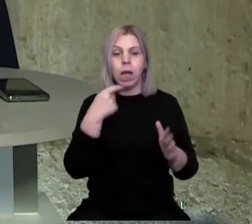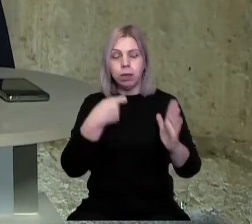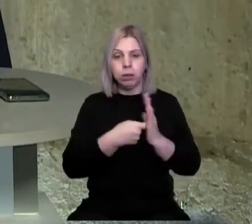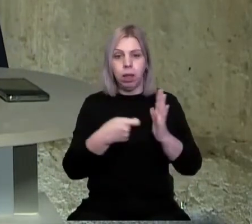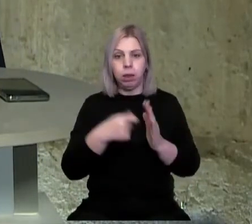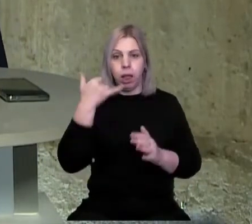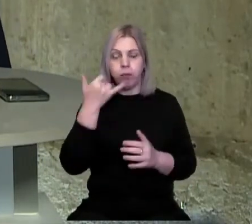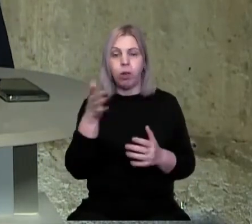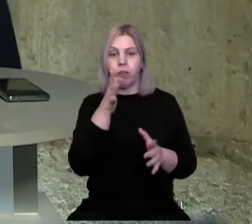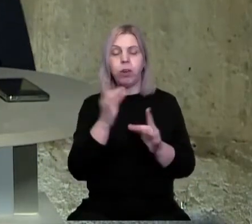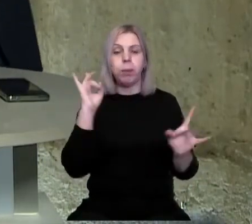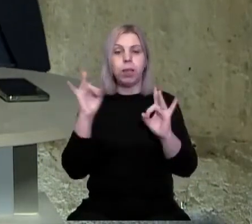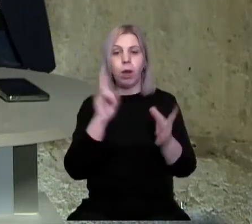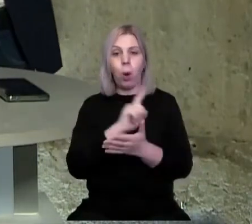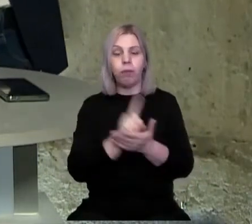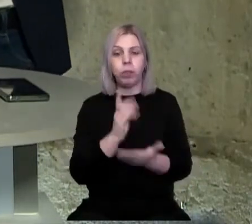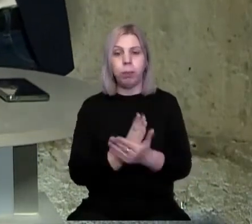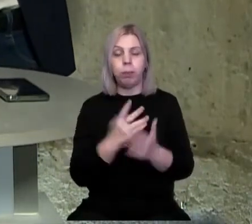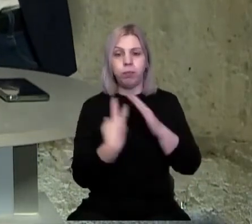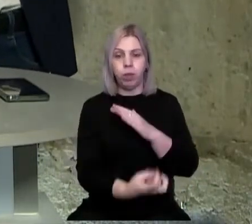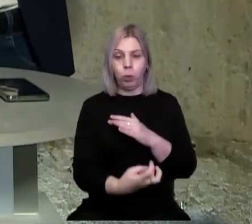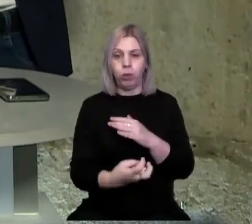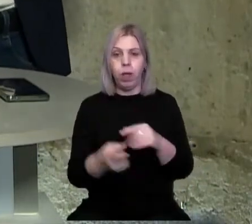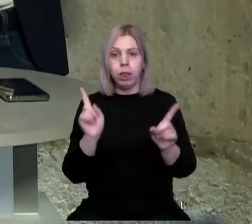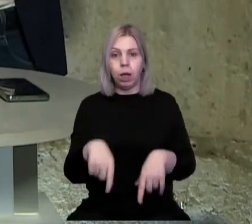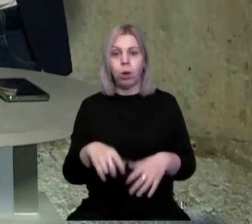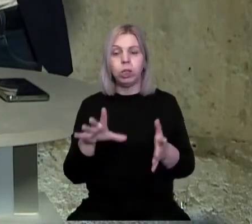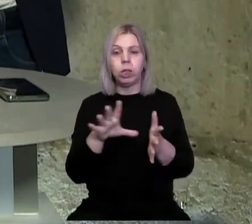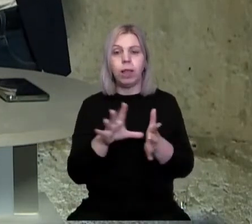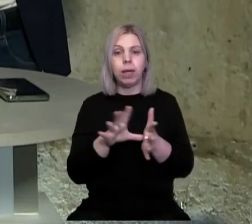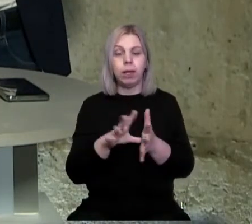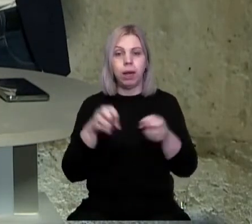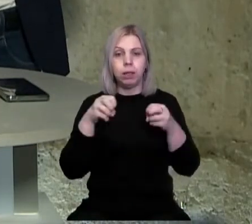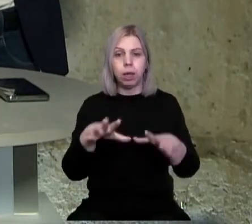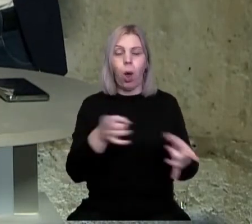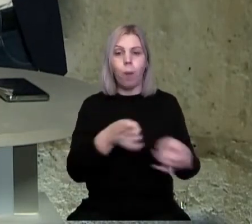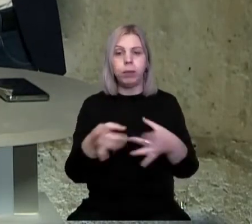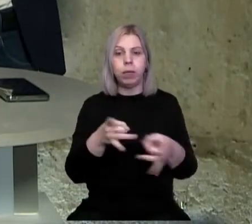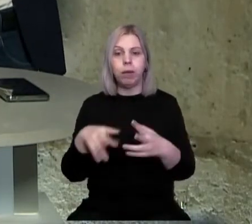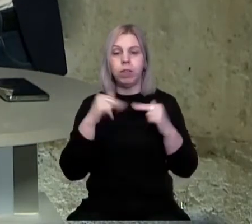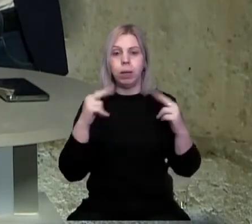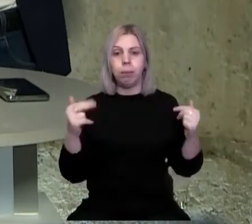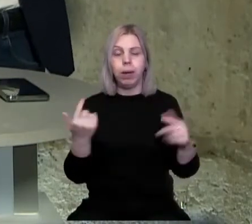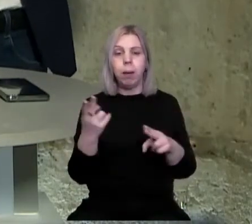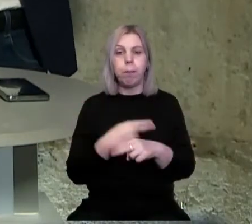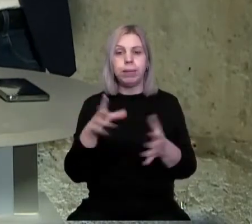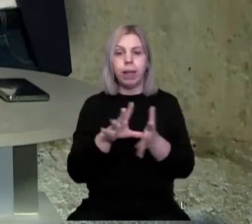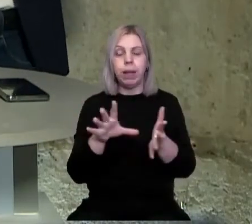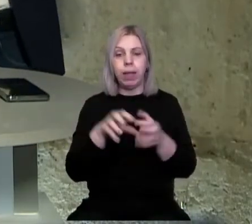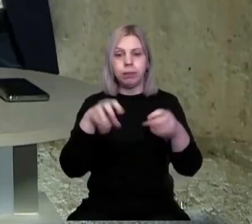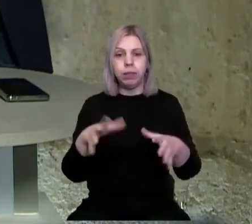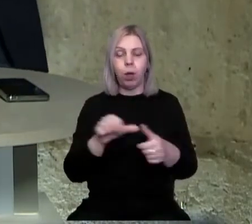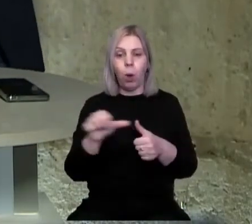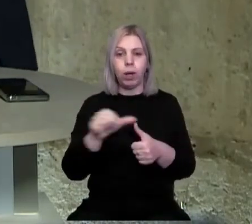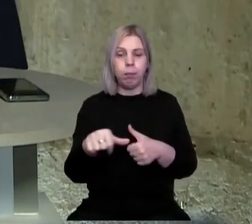телефони. Під час тривоги обов'язково перебувайте в укриттях. Також енергетичну інфраструктуру обстріляли у Дніпрі. Без електрики залишилися